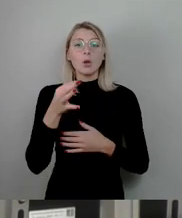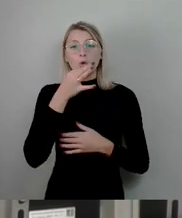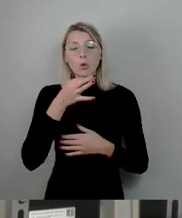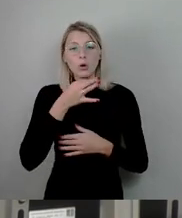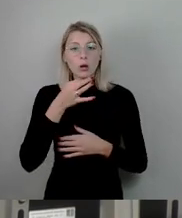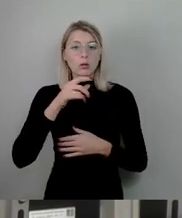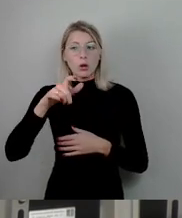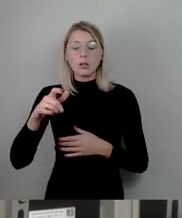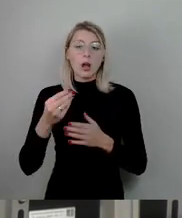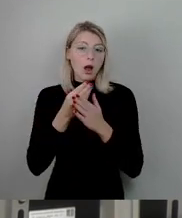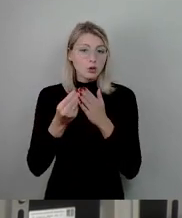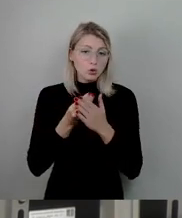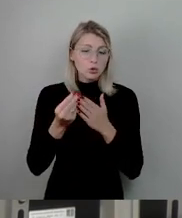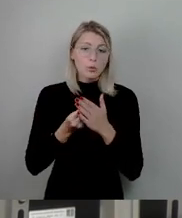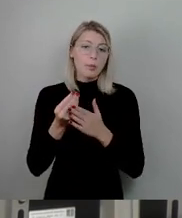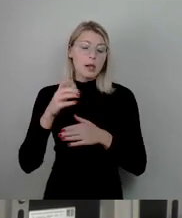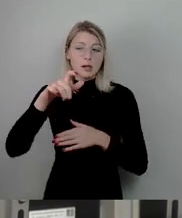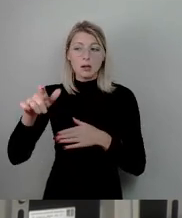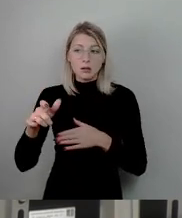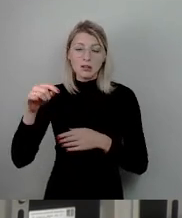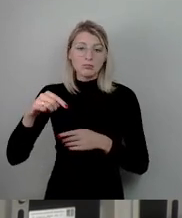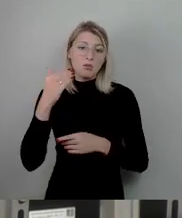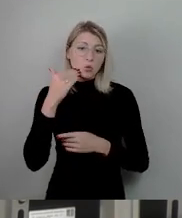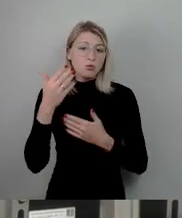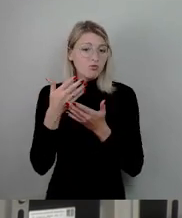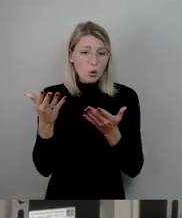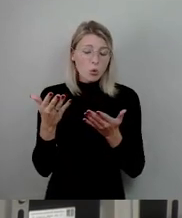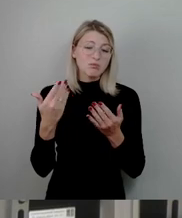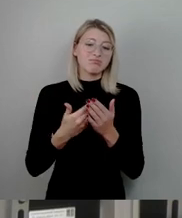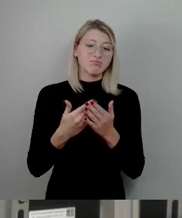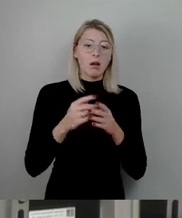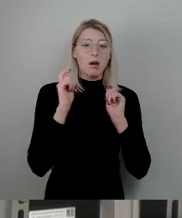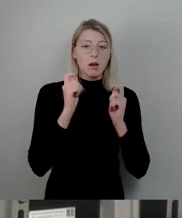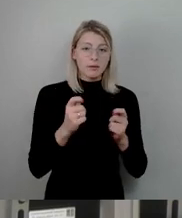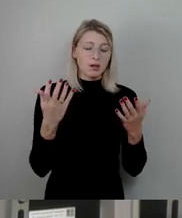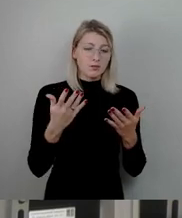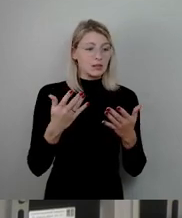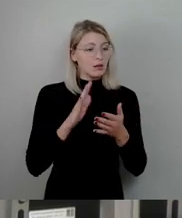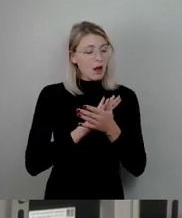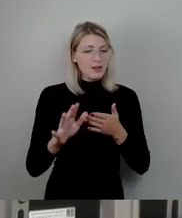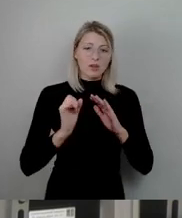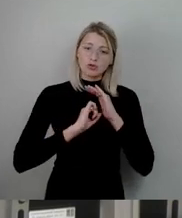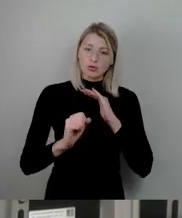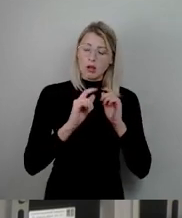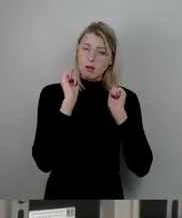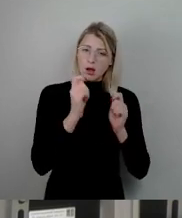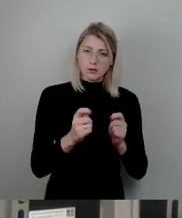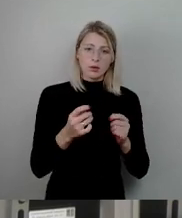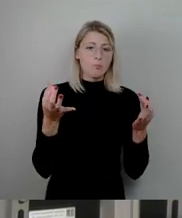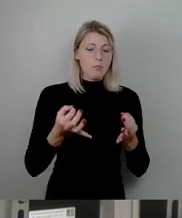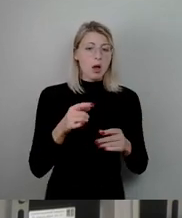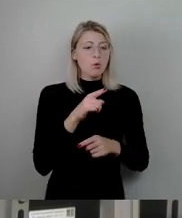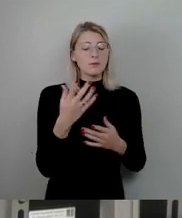Deswegen auch unser Antrag ganz einfach und sachbezogen, damit es auch schnell gehen kann, dass wir zuallererst den